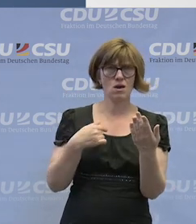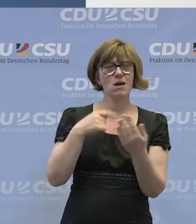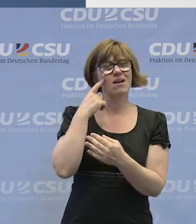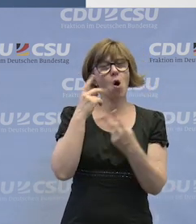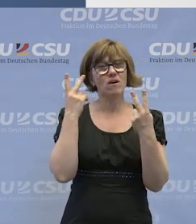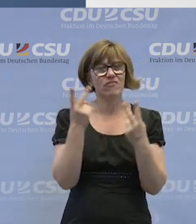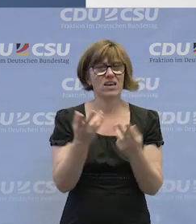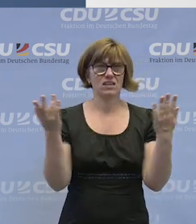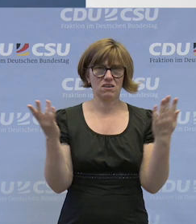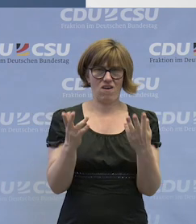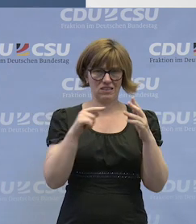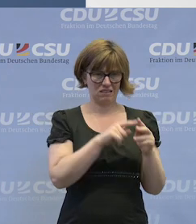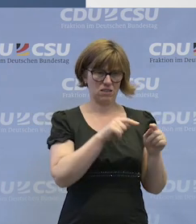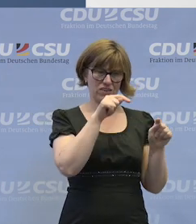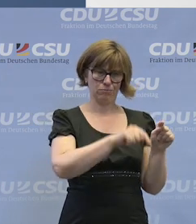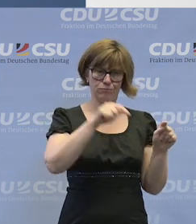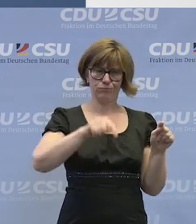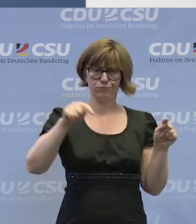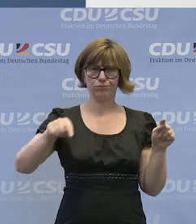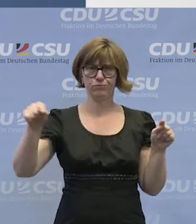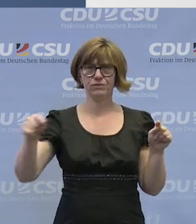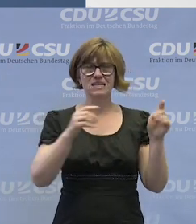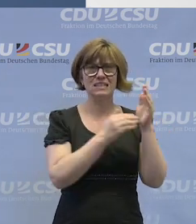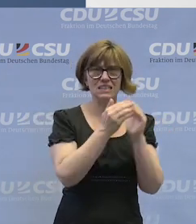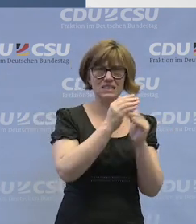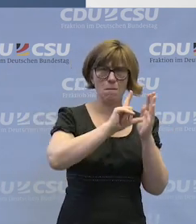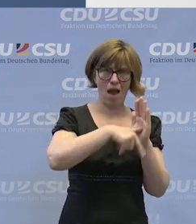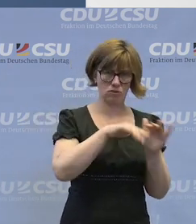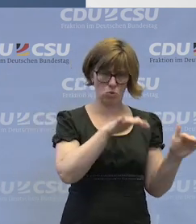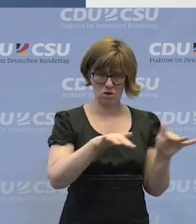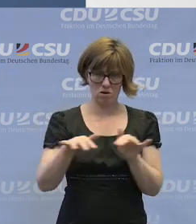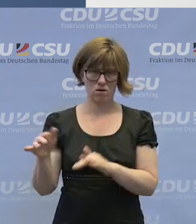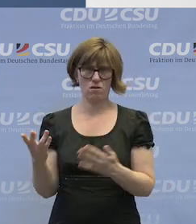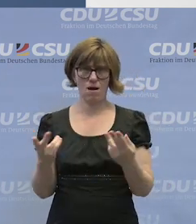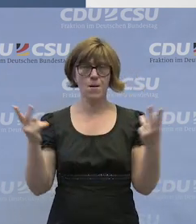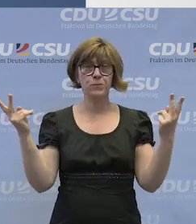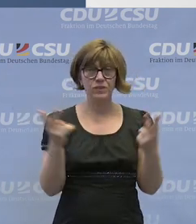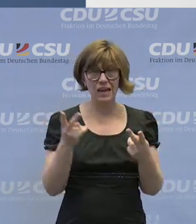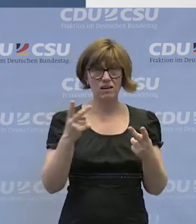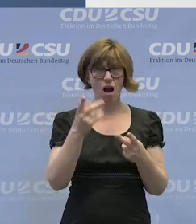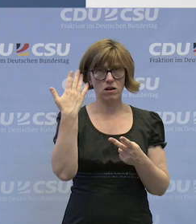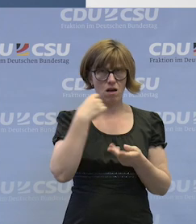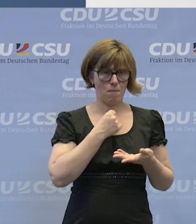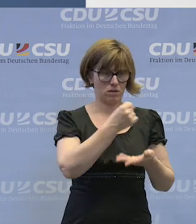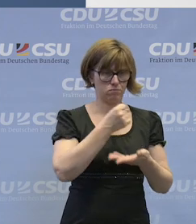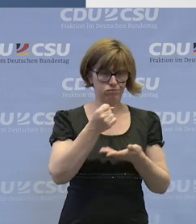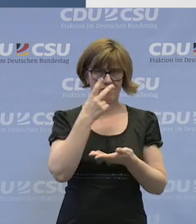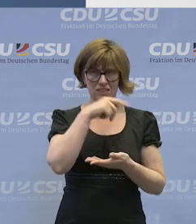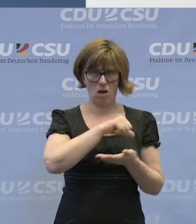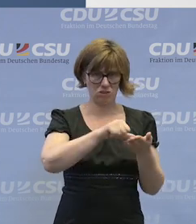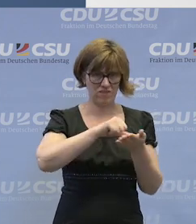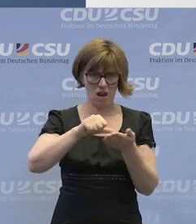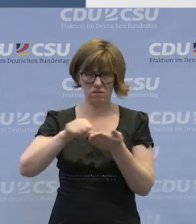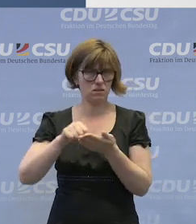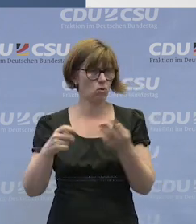wichtig, dass man diese bestehenden Systeme und Leistungen, egal aus welchen Mitteln sie dann auch finanziert wurden,